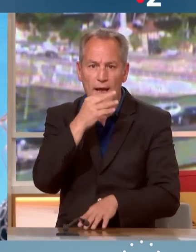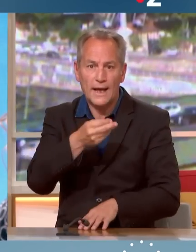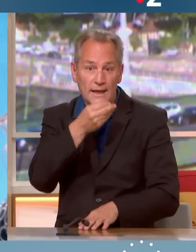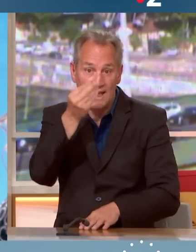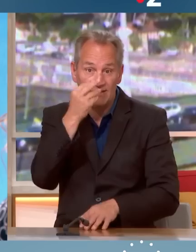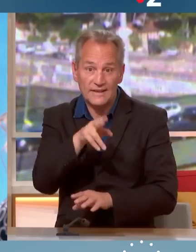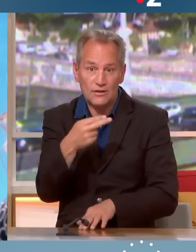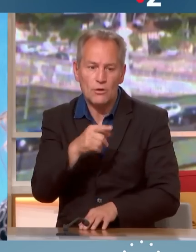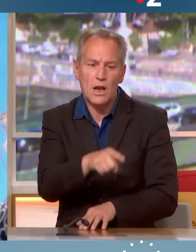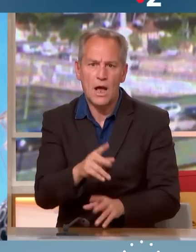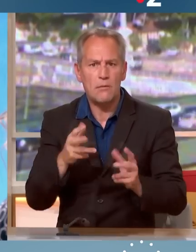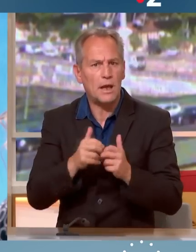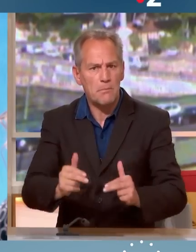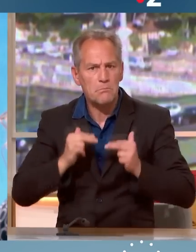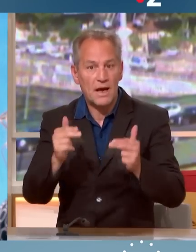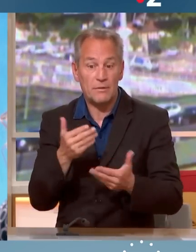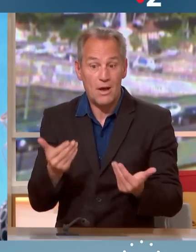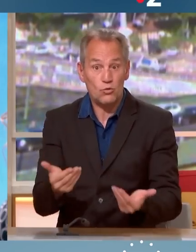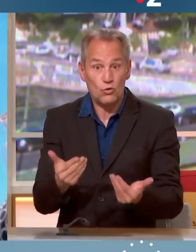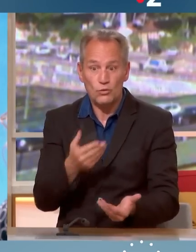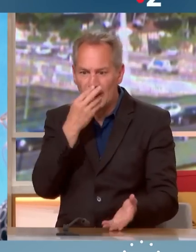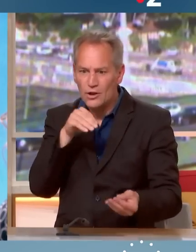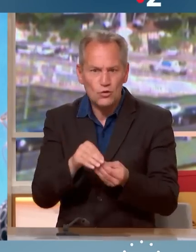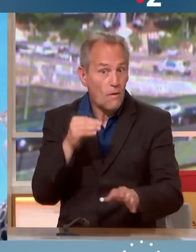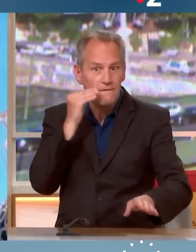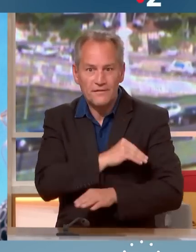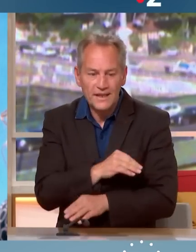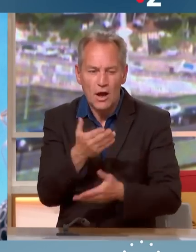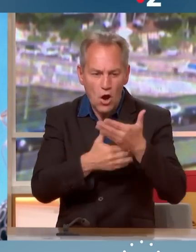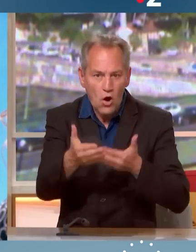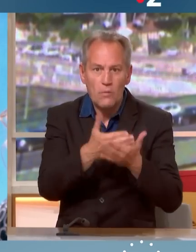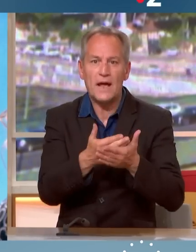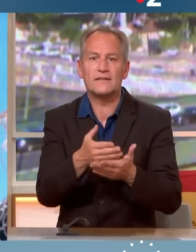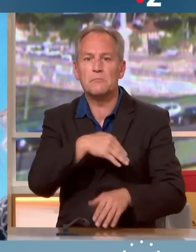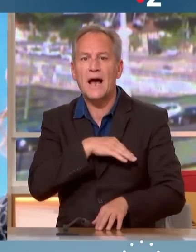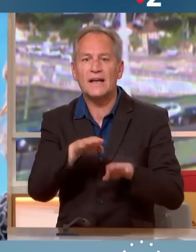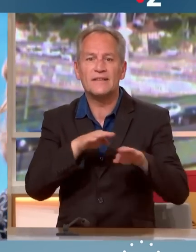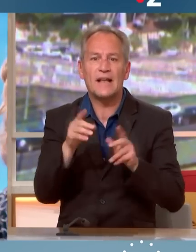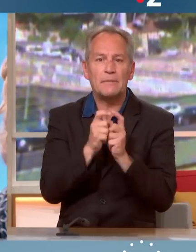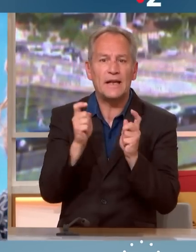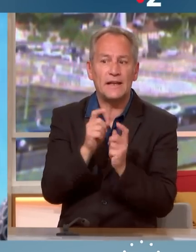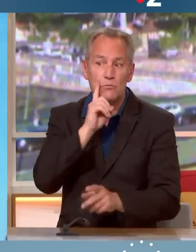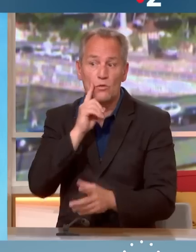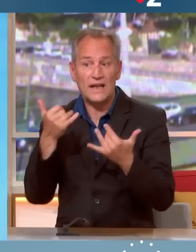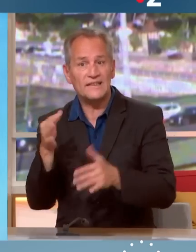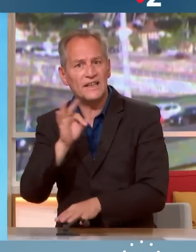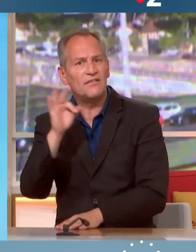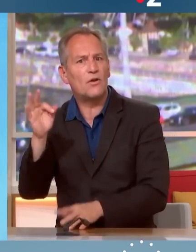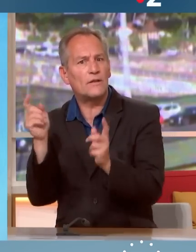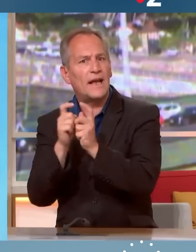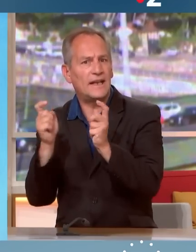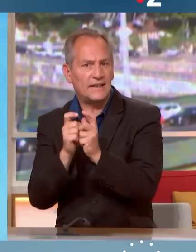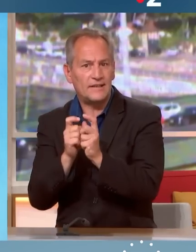aujourd'hui pour vous passer du gaz naturel et aller sur des systèmes électriques qui émettent moins de carbone en France parce que nous avons une énergie, une électricité